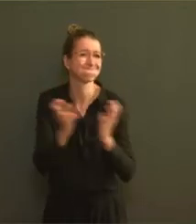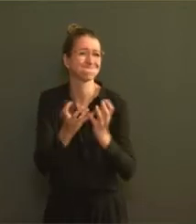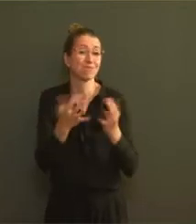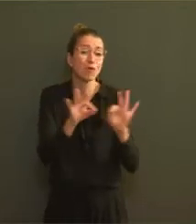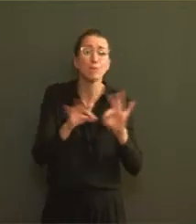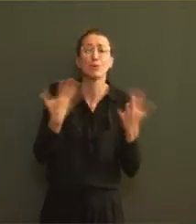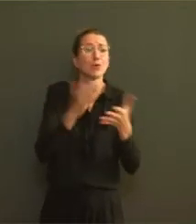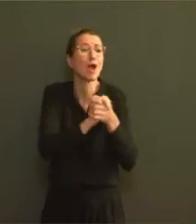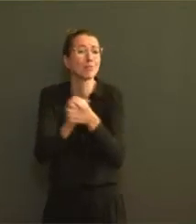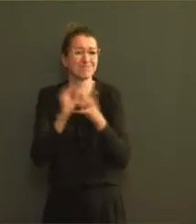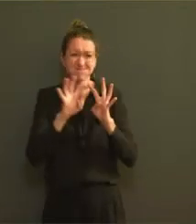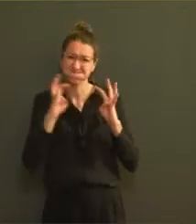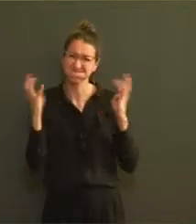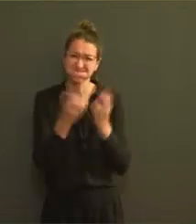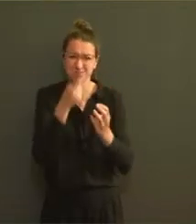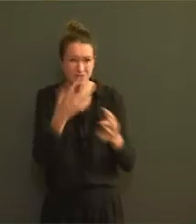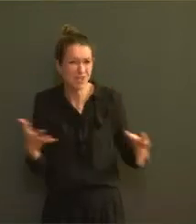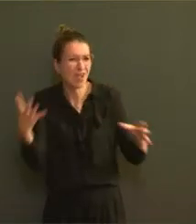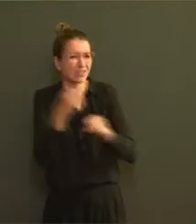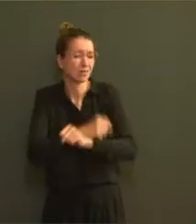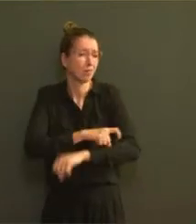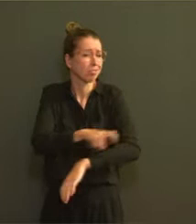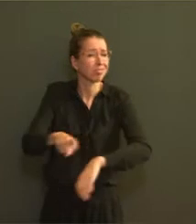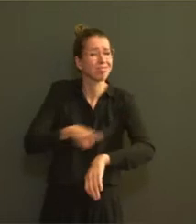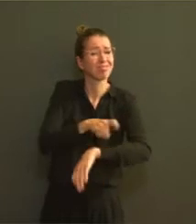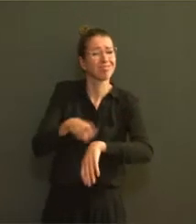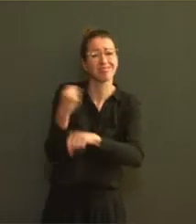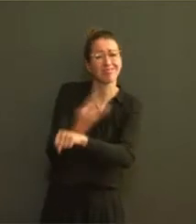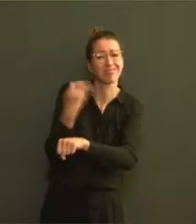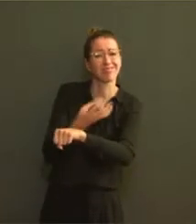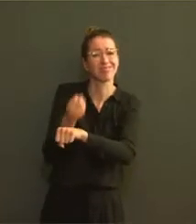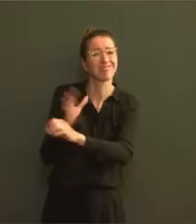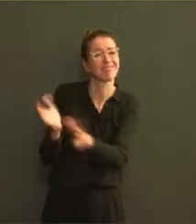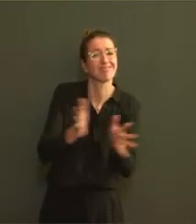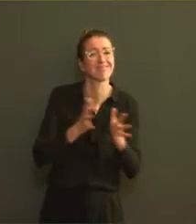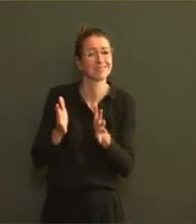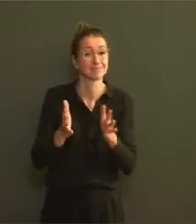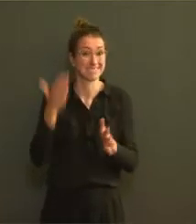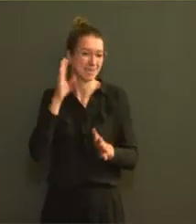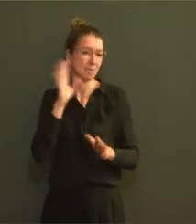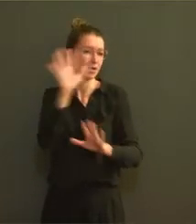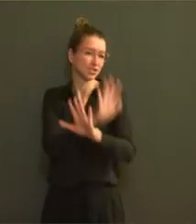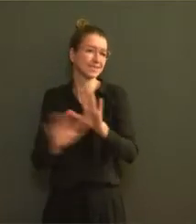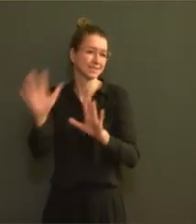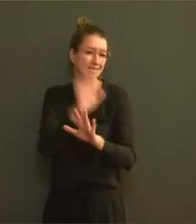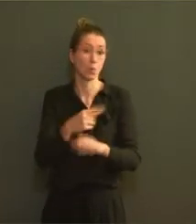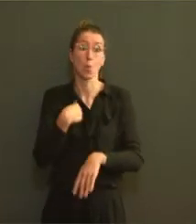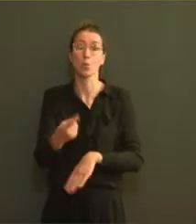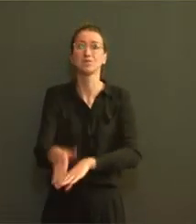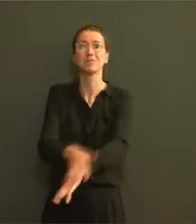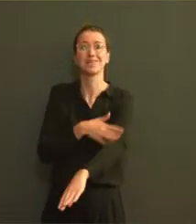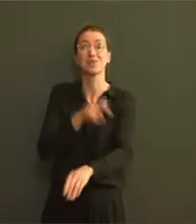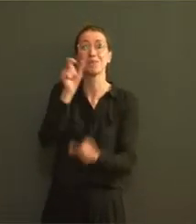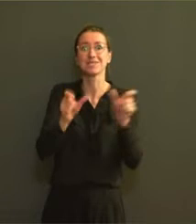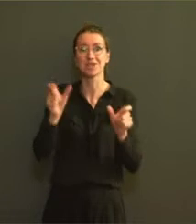11 millions de Belges et chacun a au moins une bonne raison de respecter les six règles d'or. C'est pourquoi les autorités